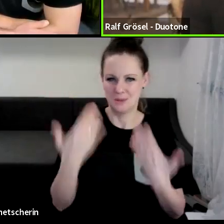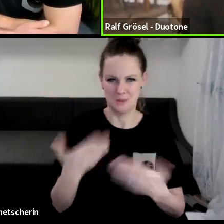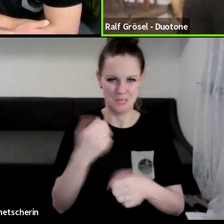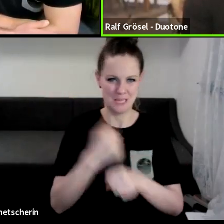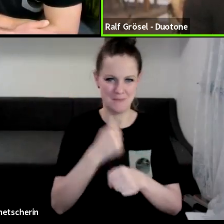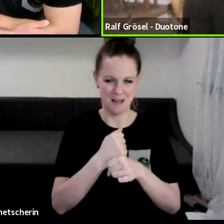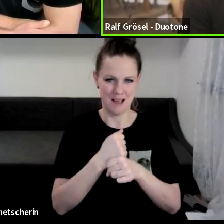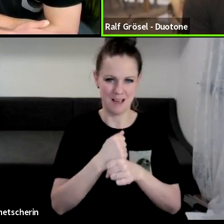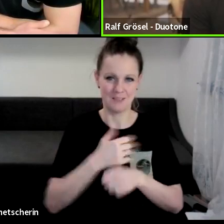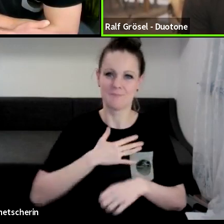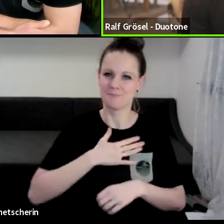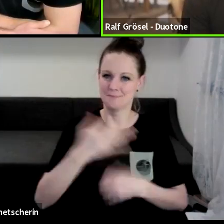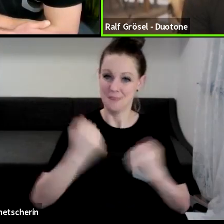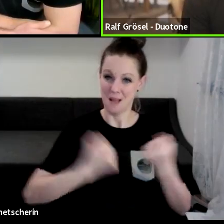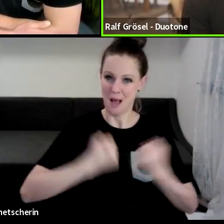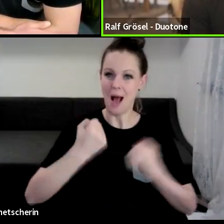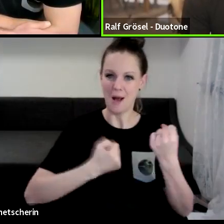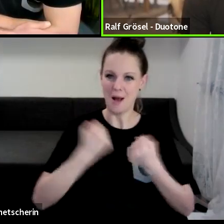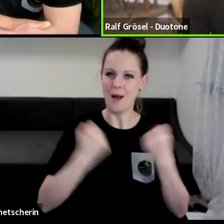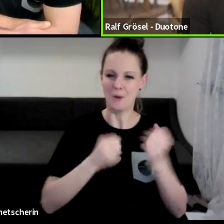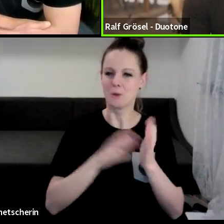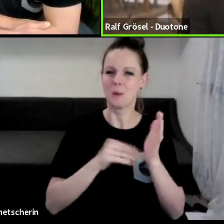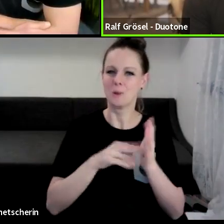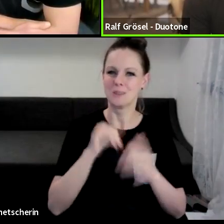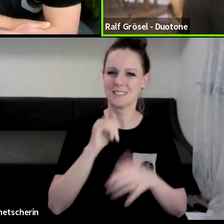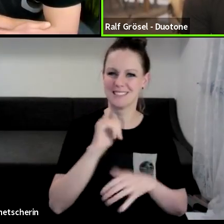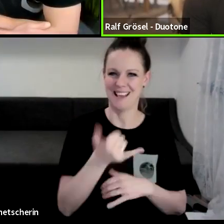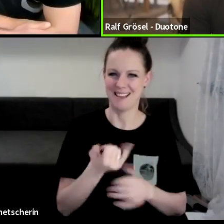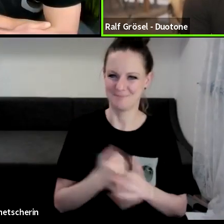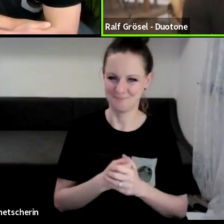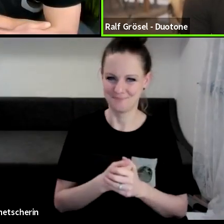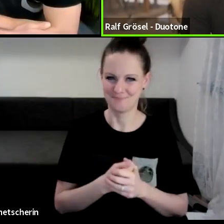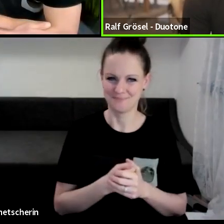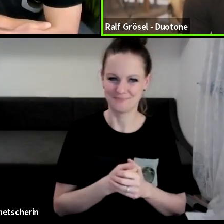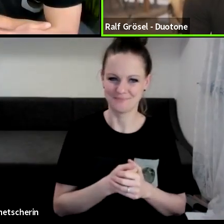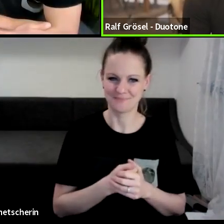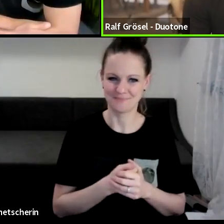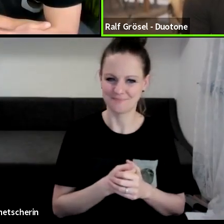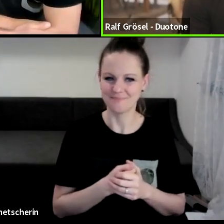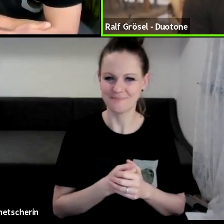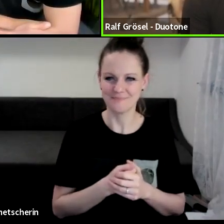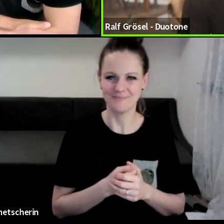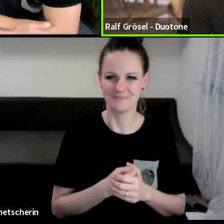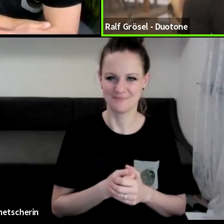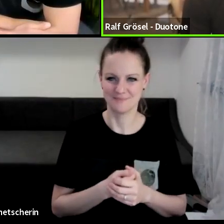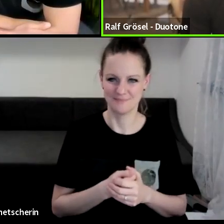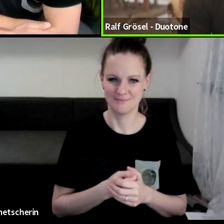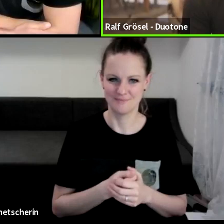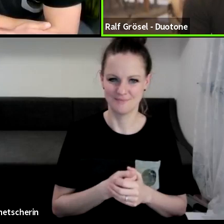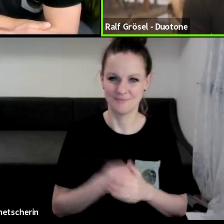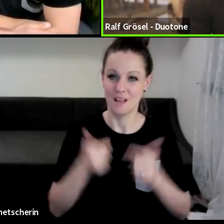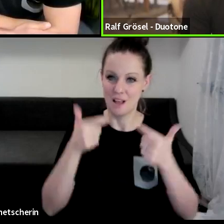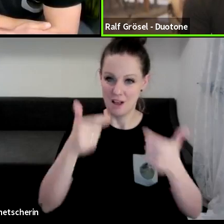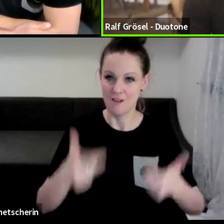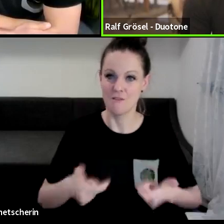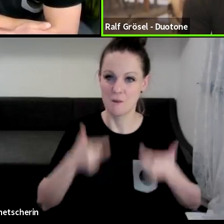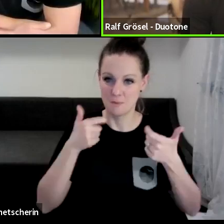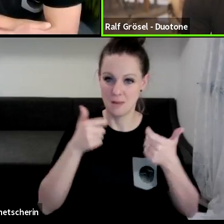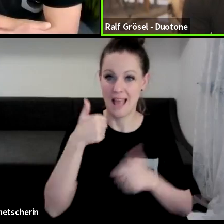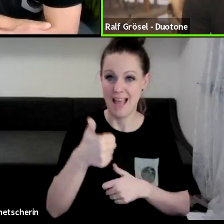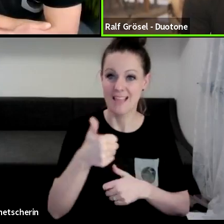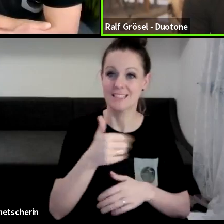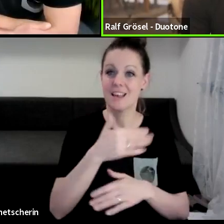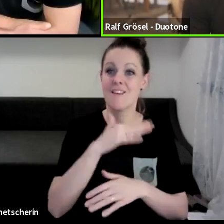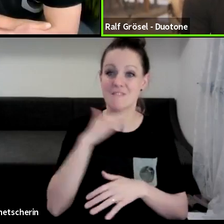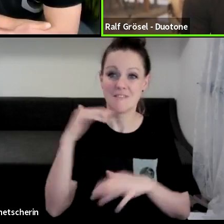ich trotzdem. Ja, aber es ist, Formel 1 hat viel mit Aerodynamik zu tun. Und das ist